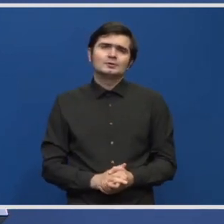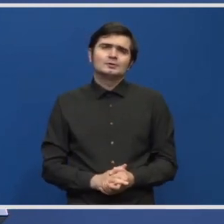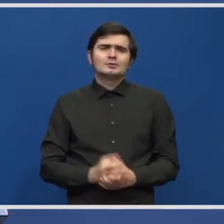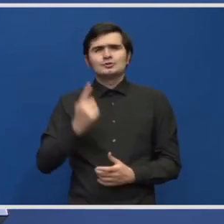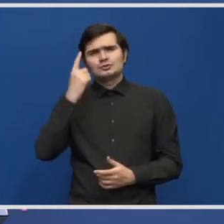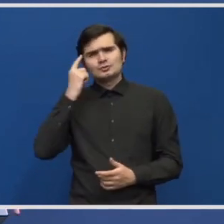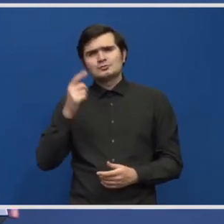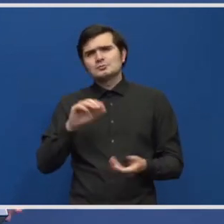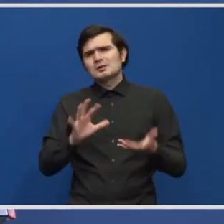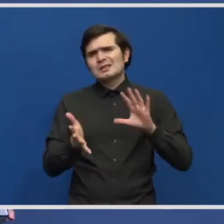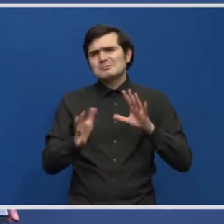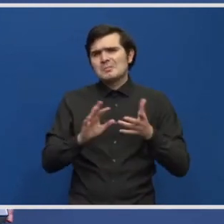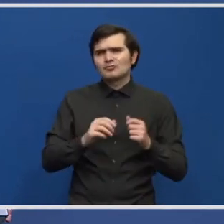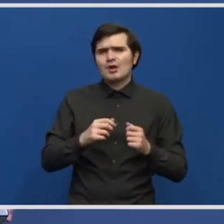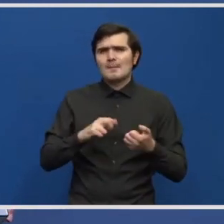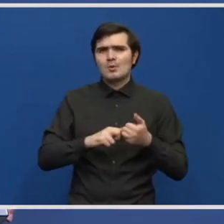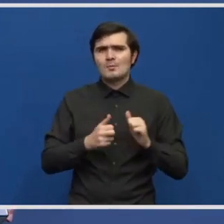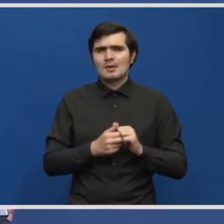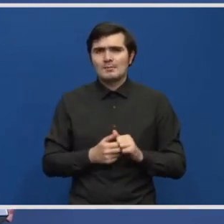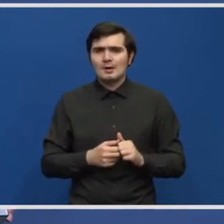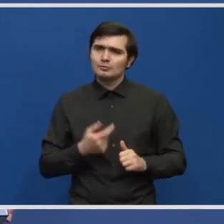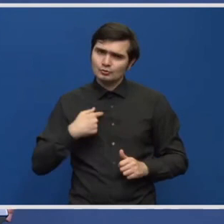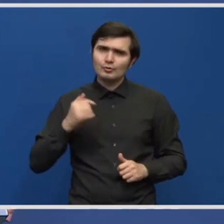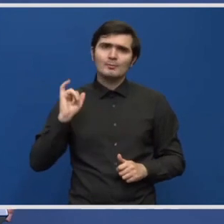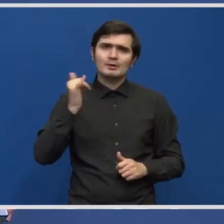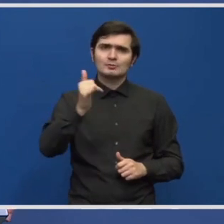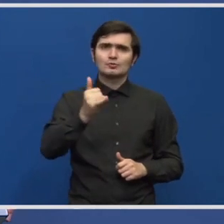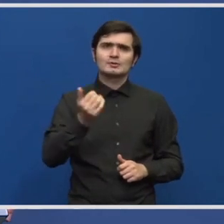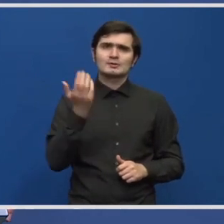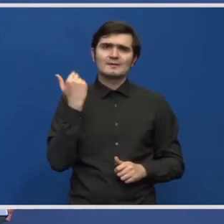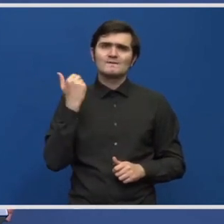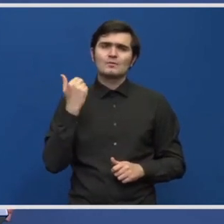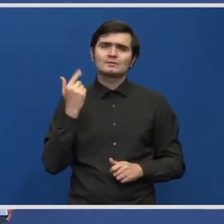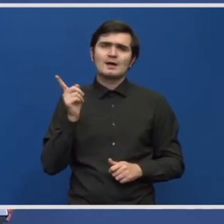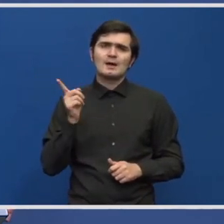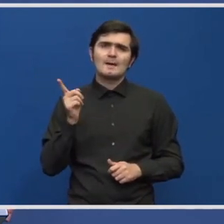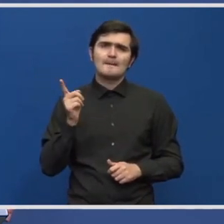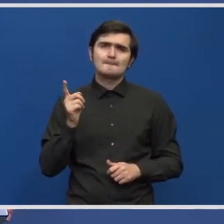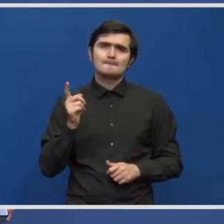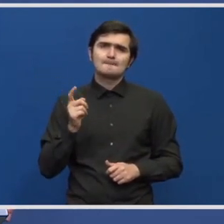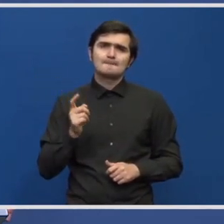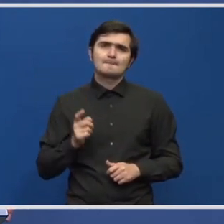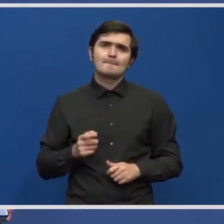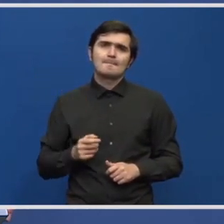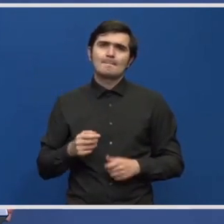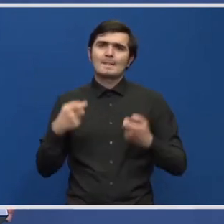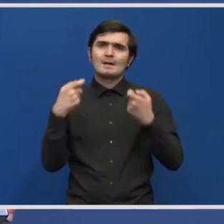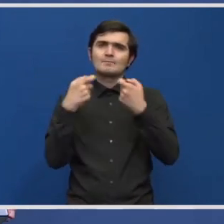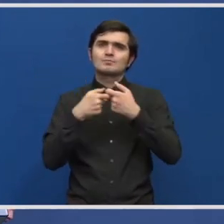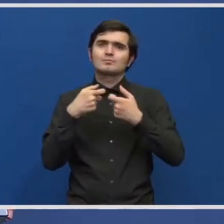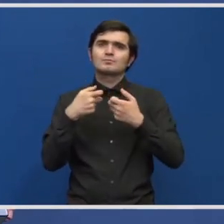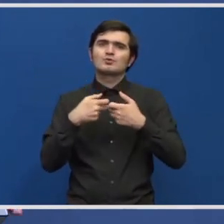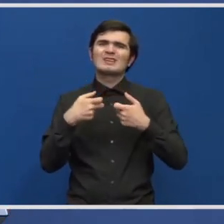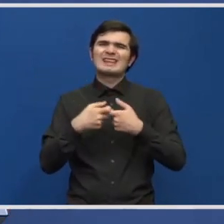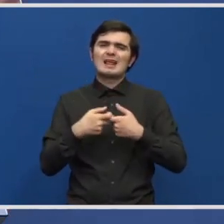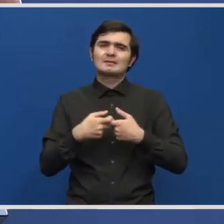Știu oarecum această problemă. M-am călătorit și eu recent când am fost la Bruxelles,